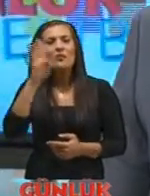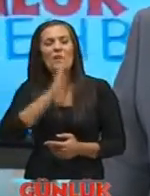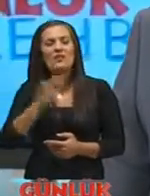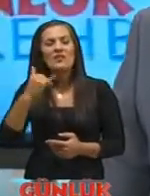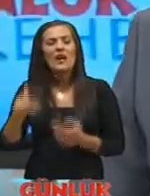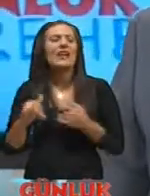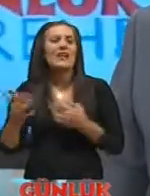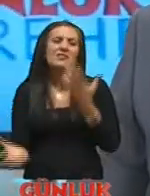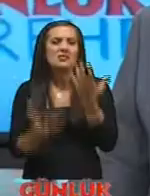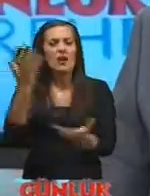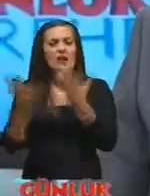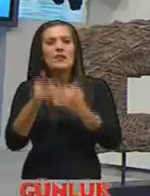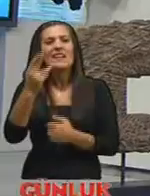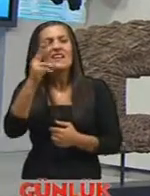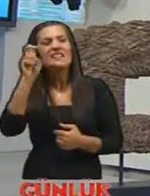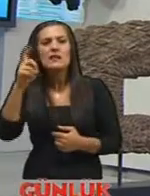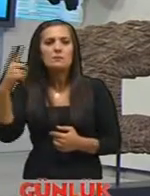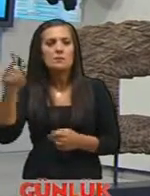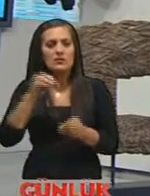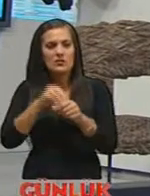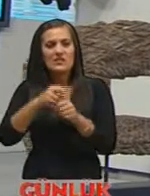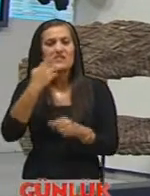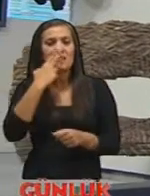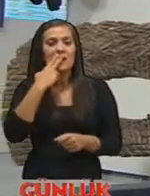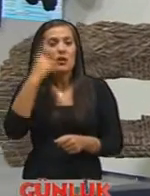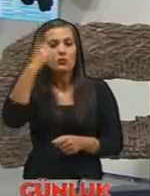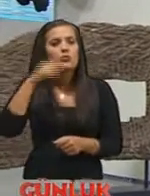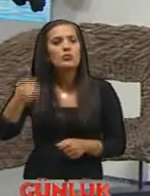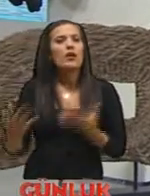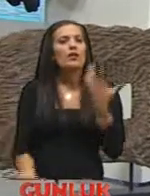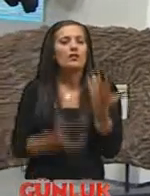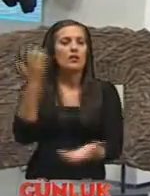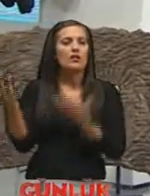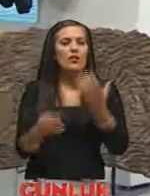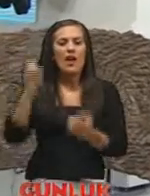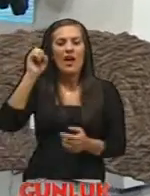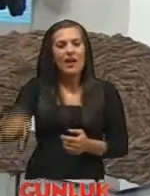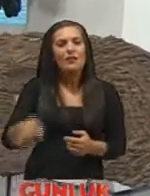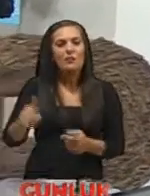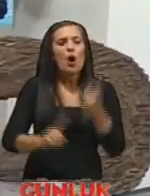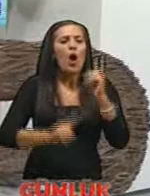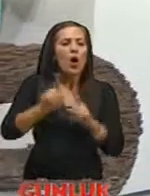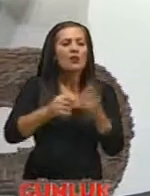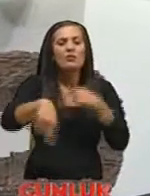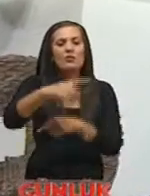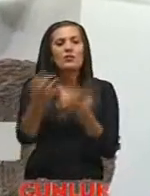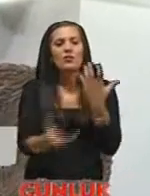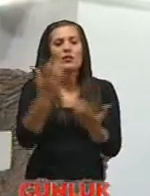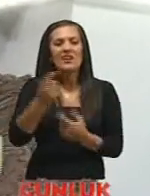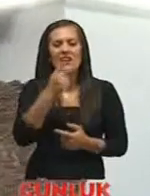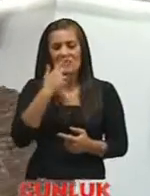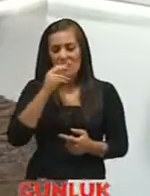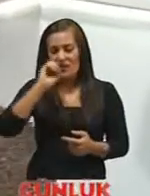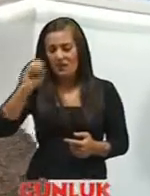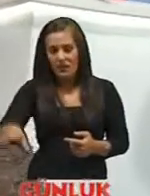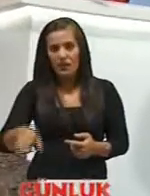%70'i yani 7-8 bini sigaradan kaynaklı ağırlıklı atılan yanarken atılan izmaritlerden kaynaklı